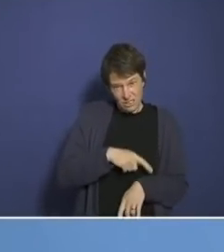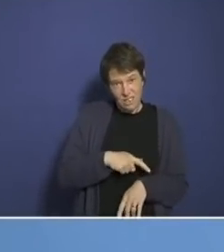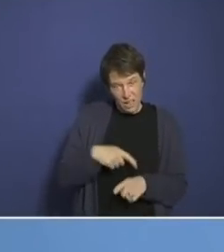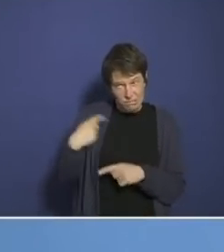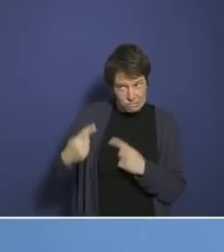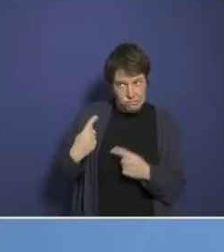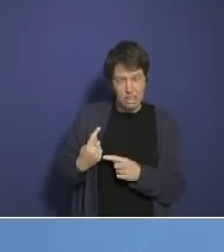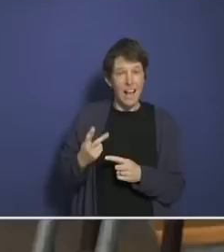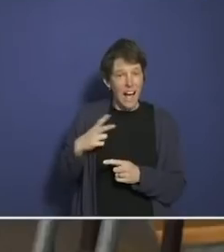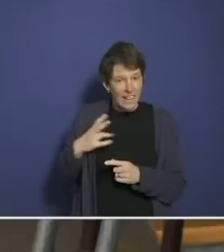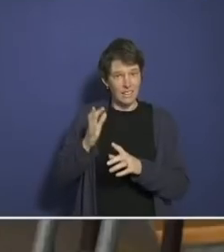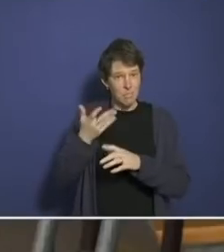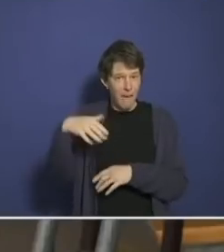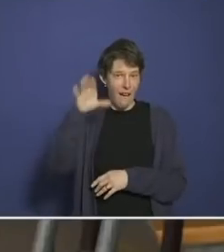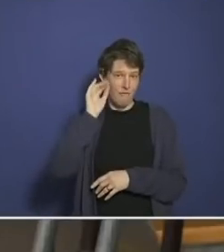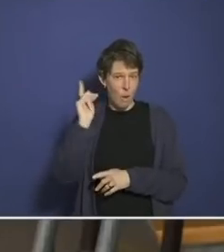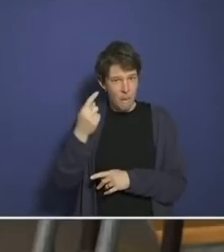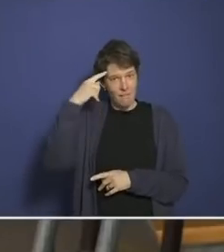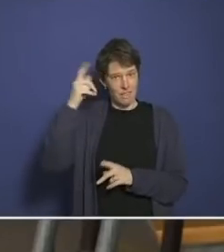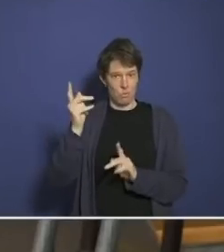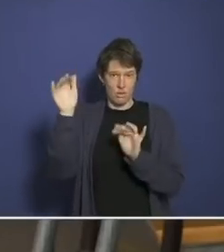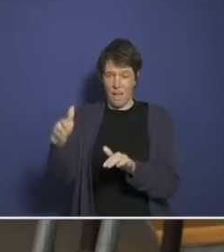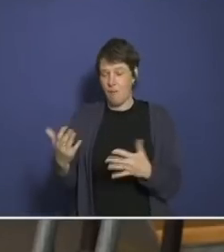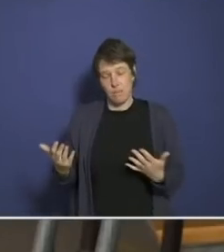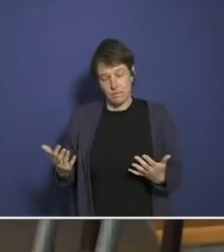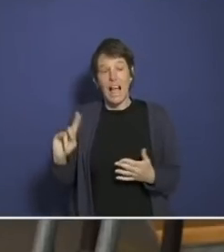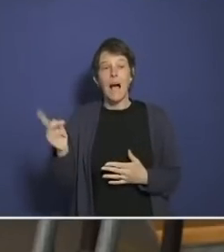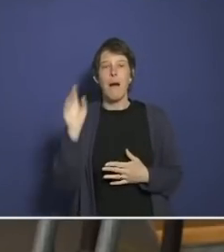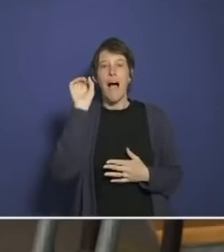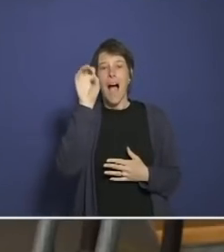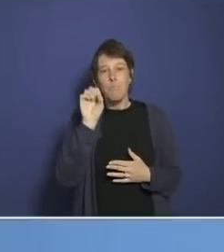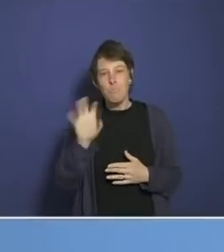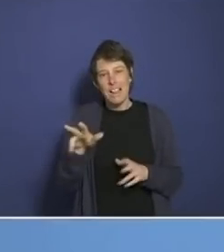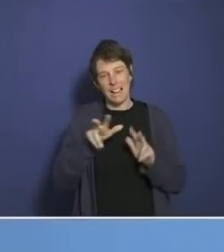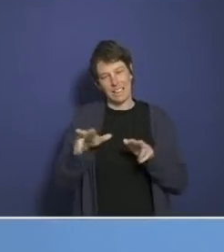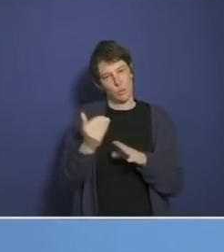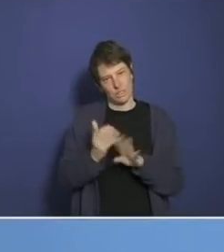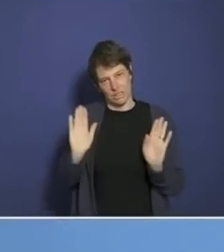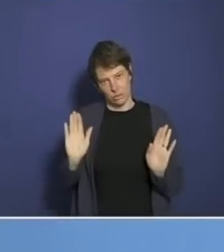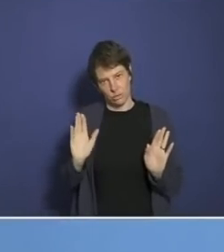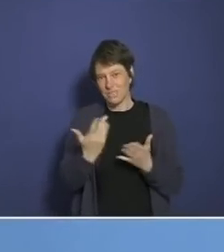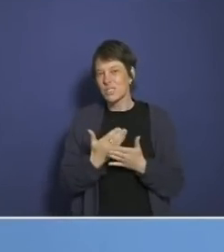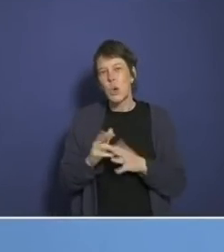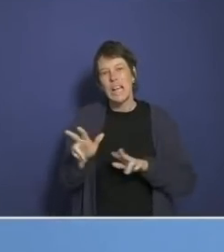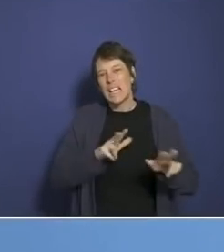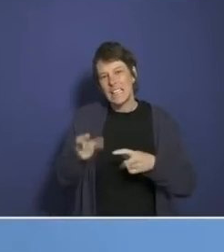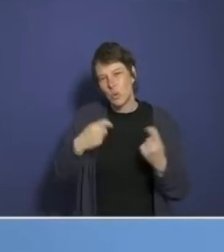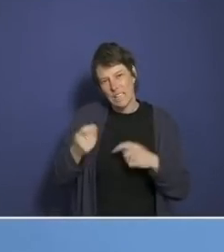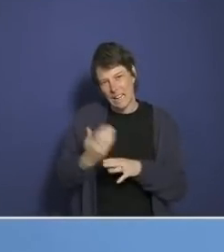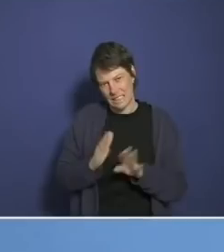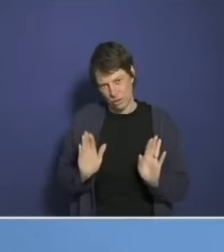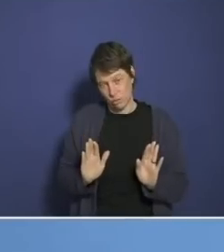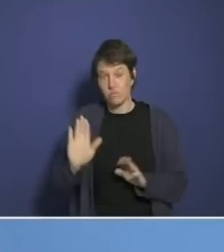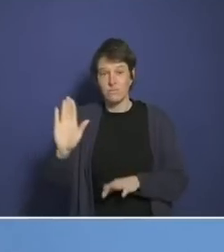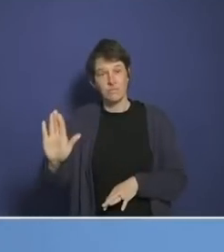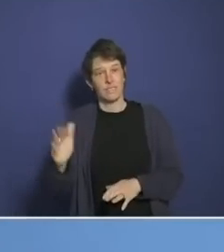Das ist aber, also es hat jetzt nichts mit der Ampelregierung zu tun. Das ist ja quasi kein Regierungshandeln, sondern er vertritt